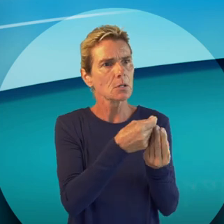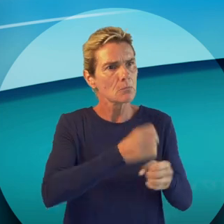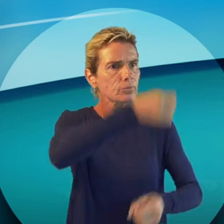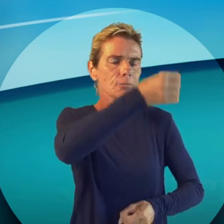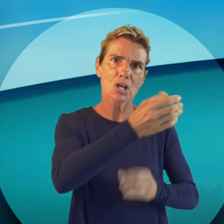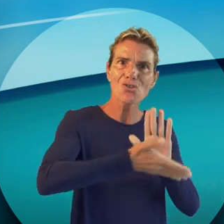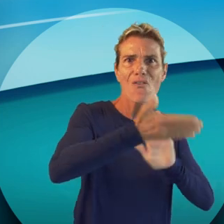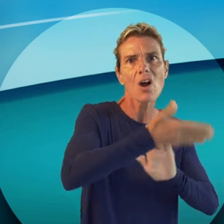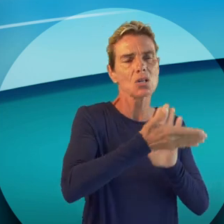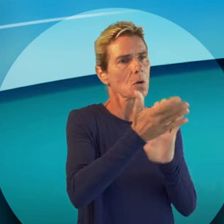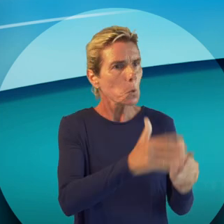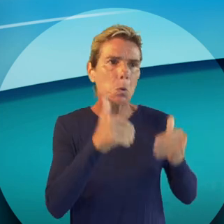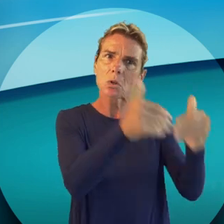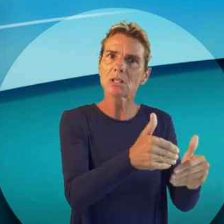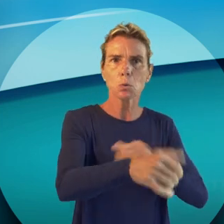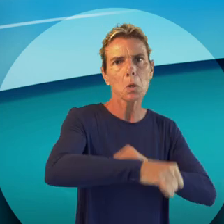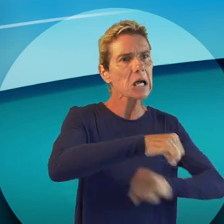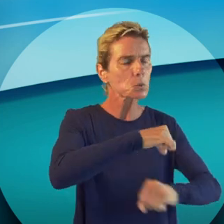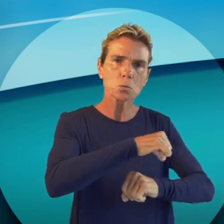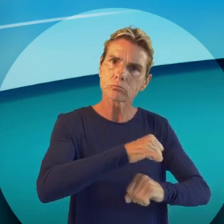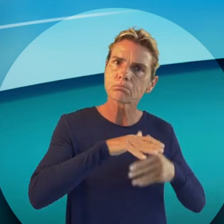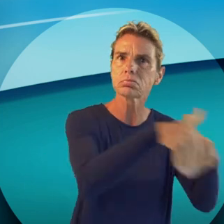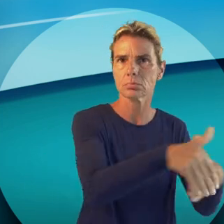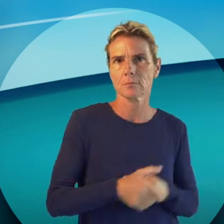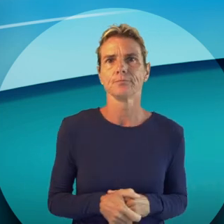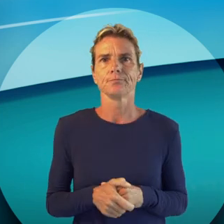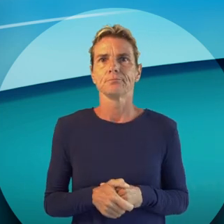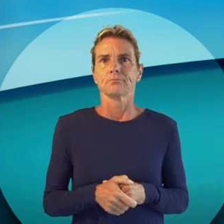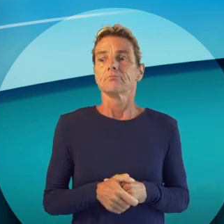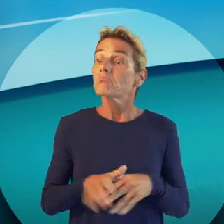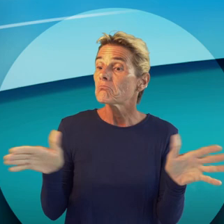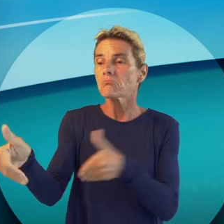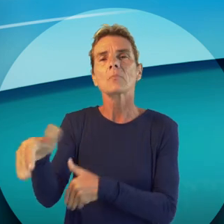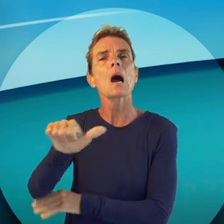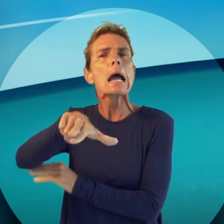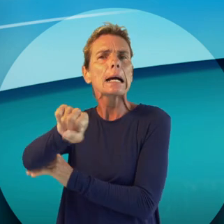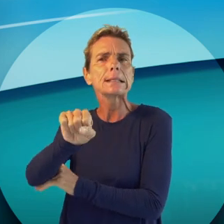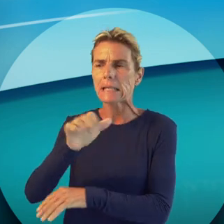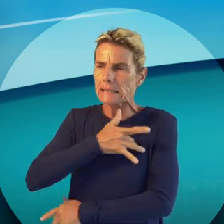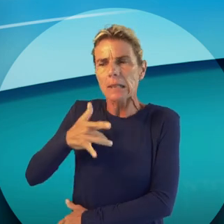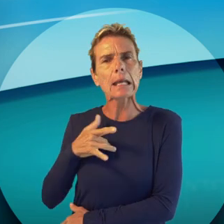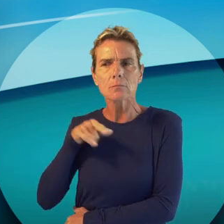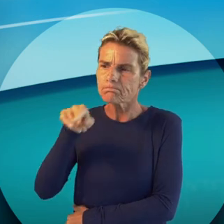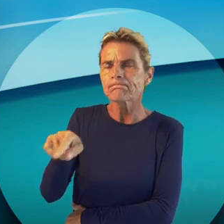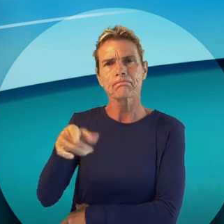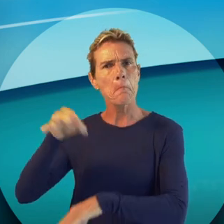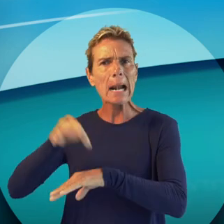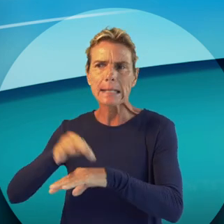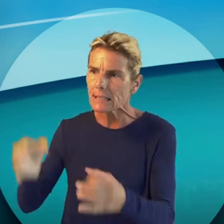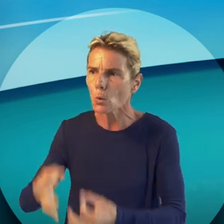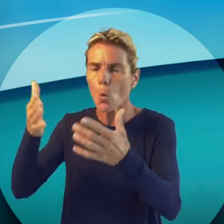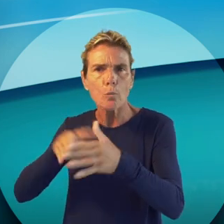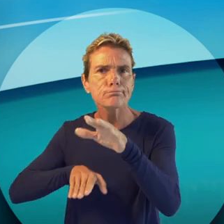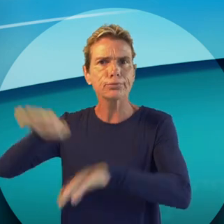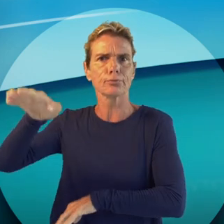sauvage, continueront à demeurer au centre de notre action. Aux côtés de l'Agence régionale de santé, nous continuerons à